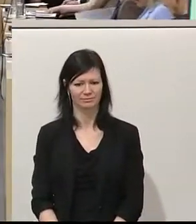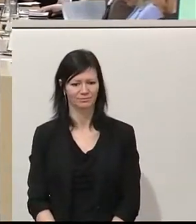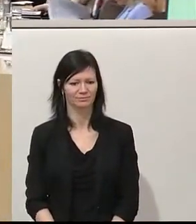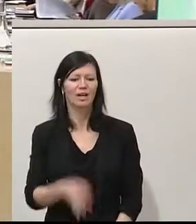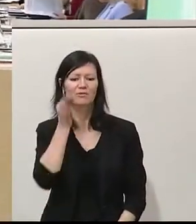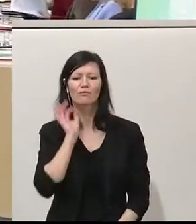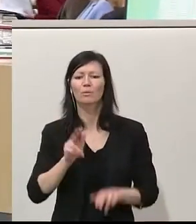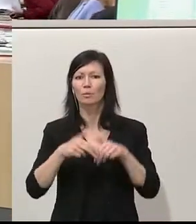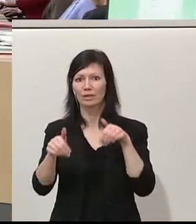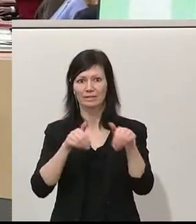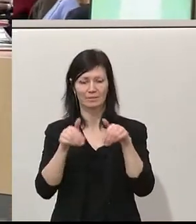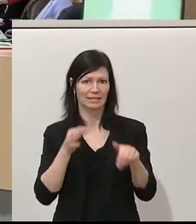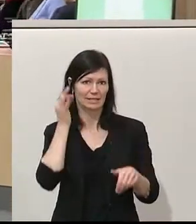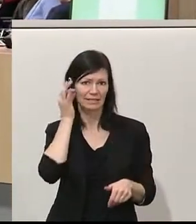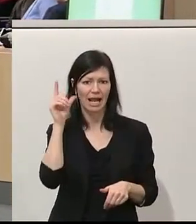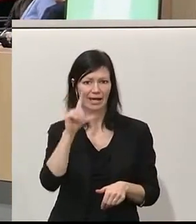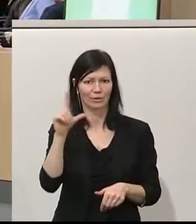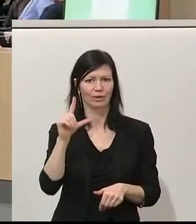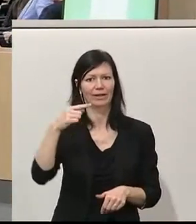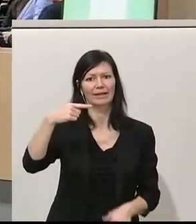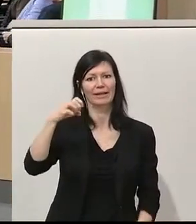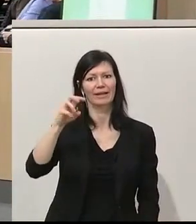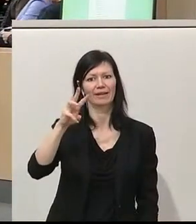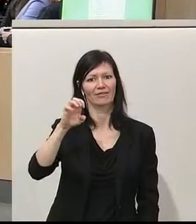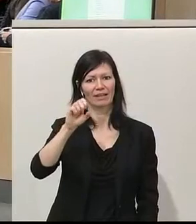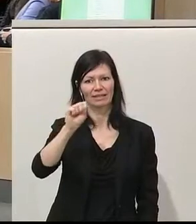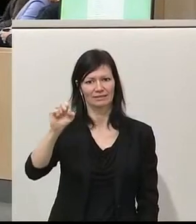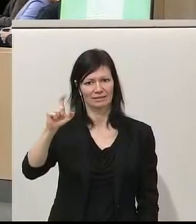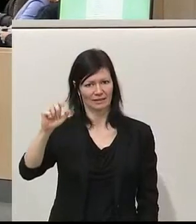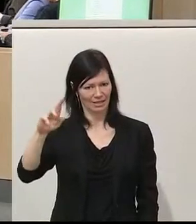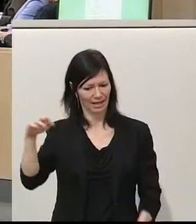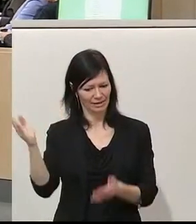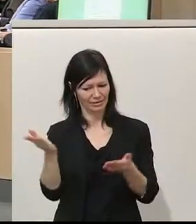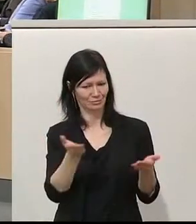Grünen wird nun das Wort ergreifen. Bitte, Frau Ministerin.